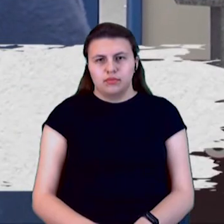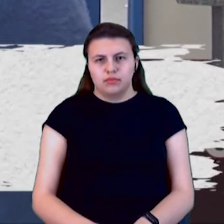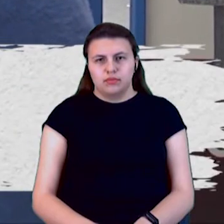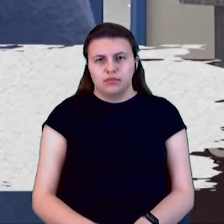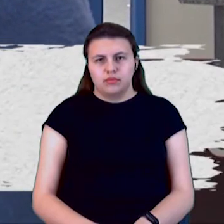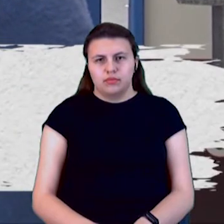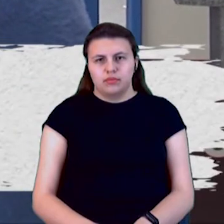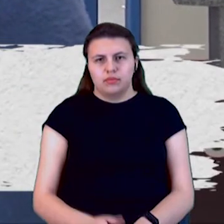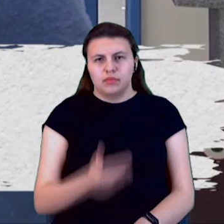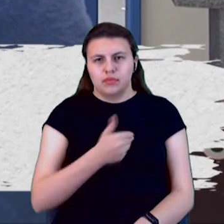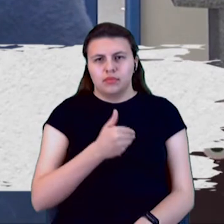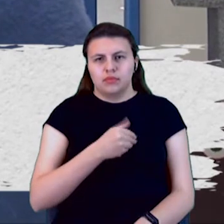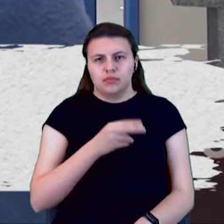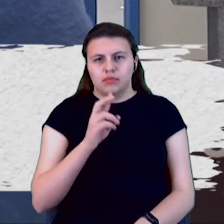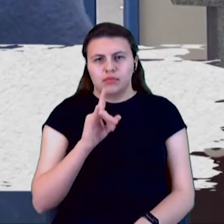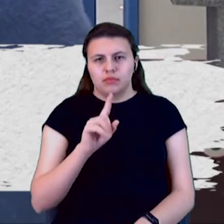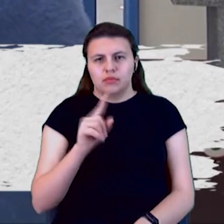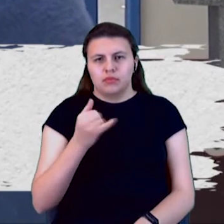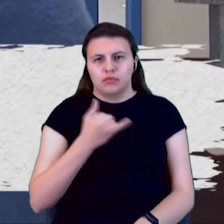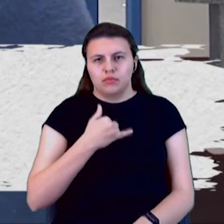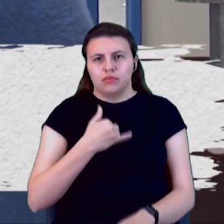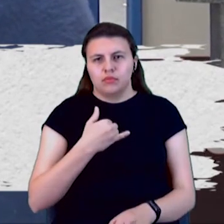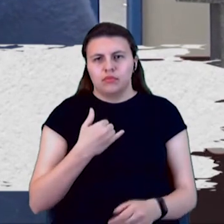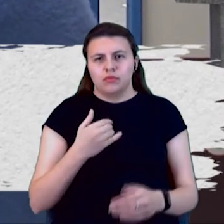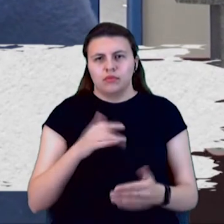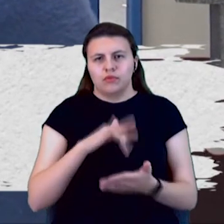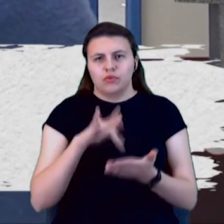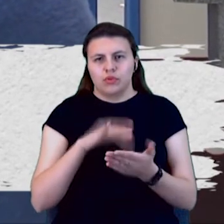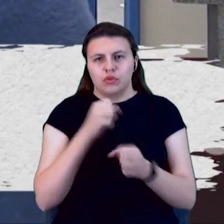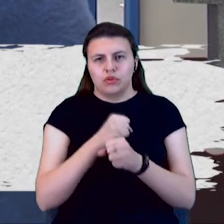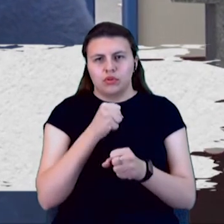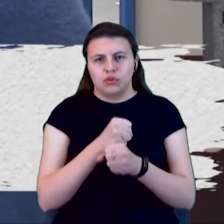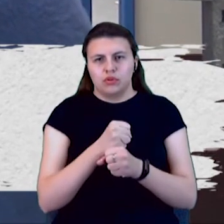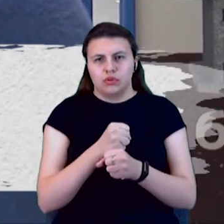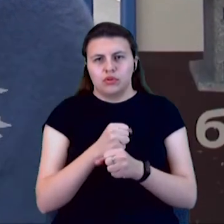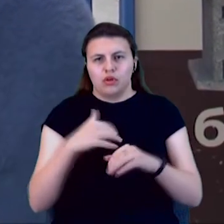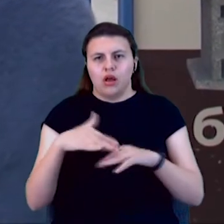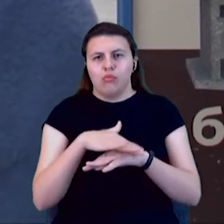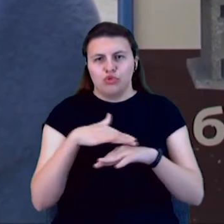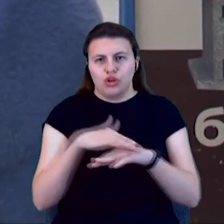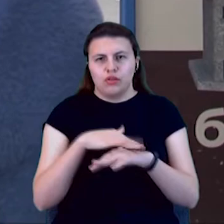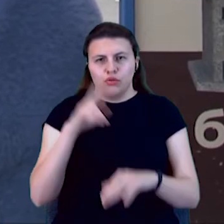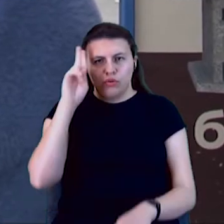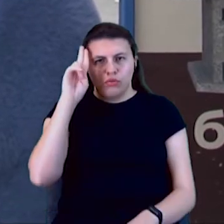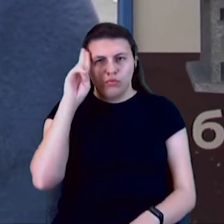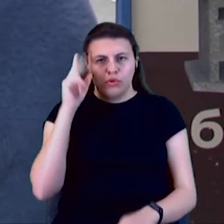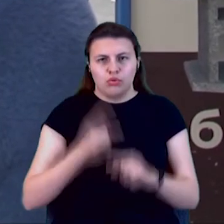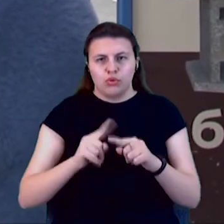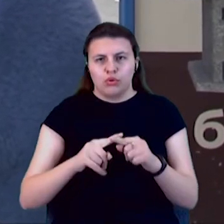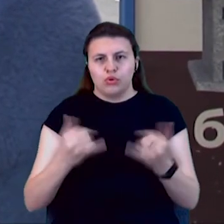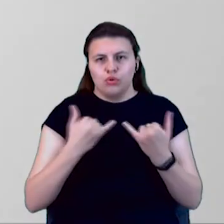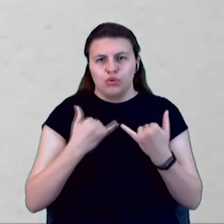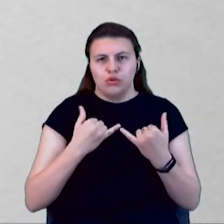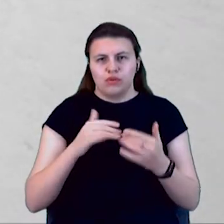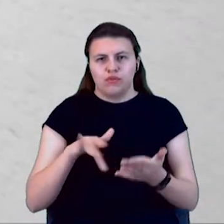Хотілося б, щоб у нас в місті зробили общественні туалети. Чисто. Тому що у нас в місті зараз все під кустами.